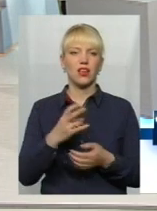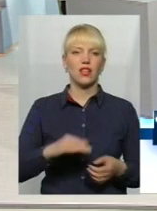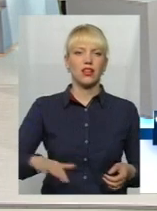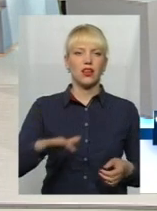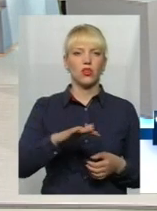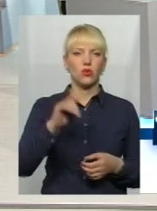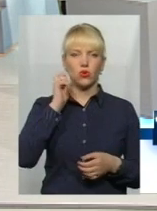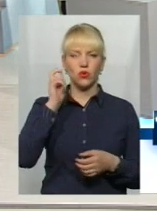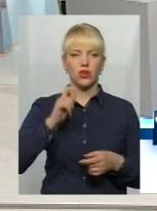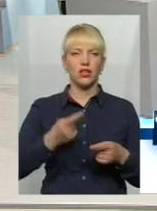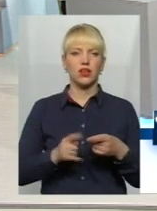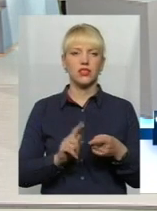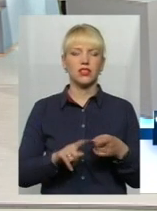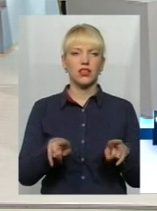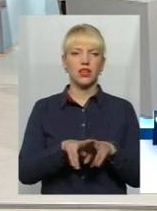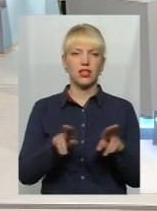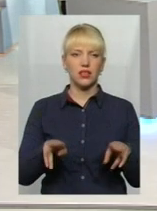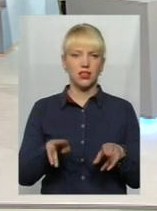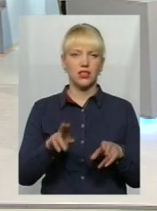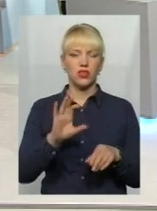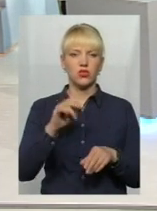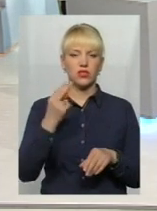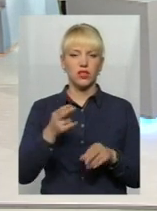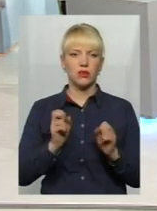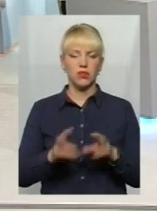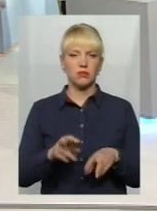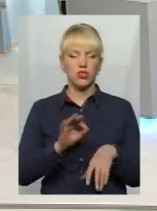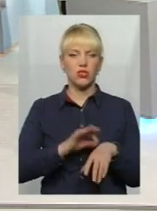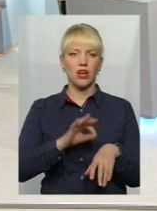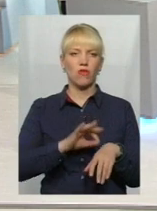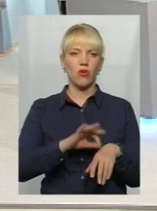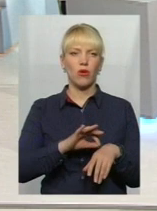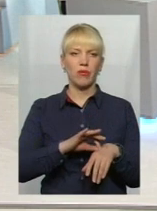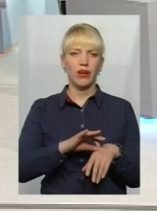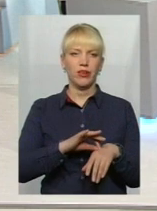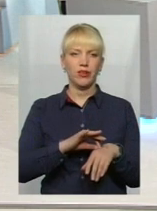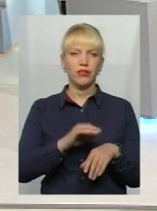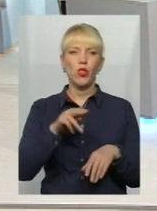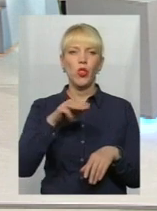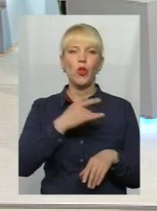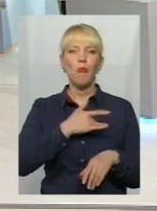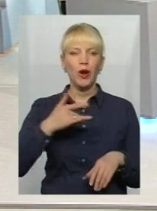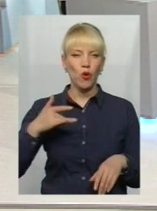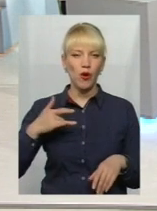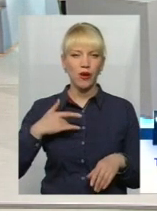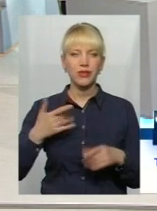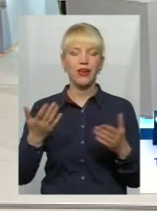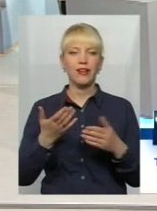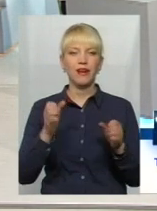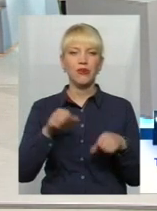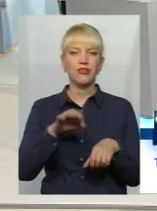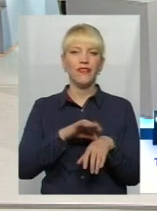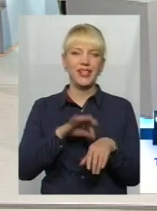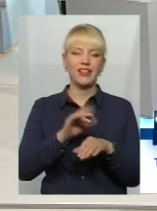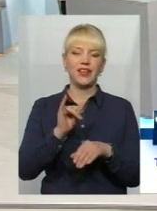реєструються. Це такі соціально небезпечні хвороби, в першу чергу, той же самий туберкульоз, яким можуть хворіти і